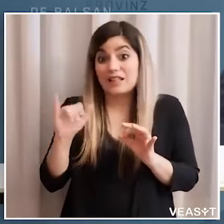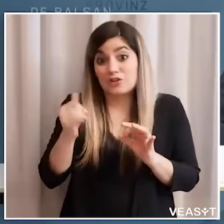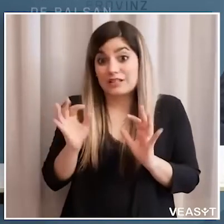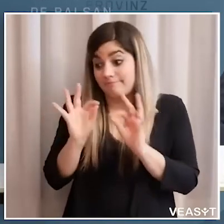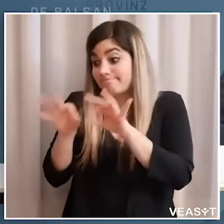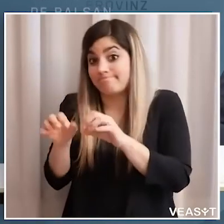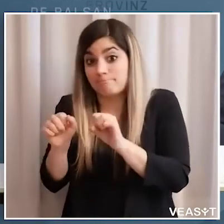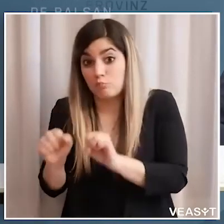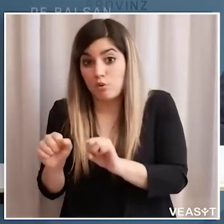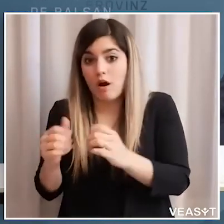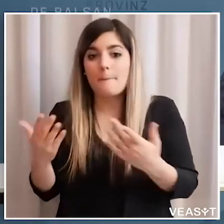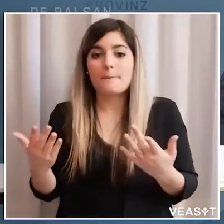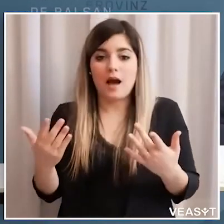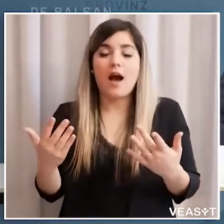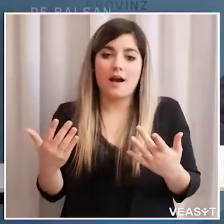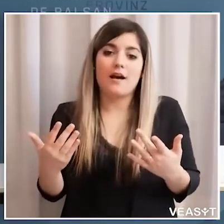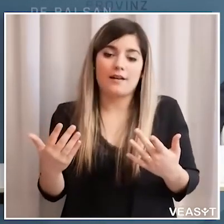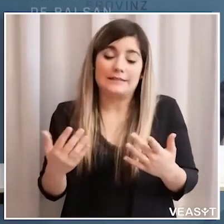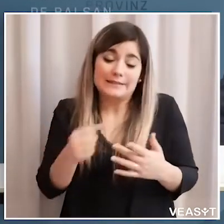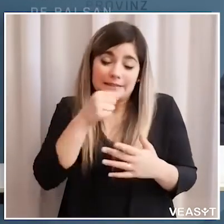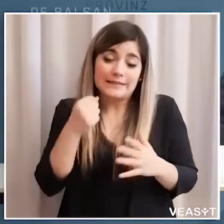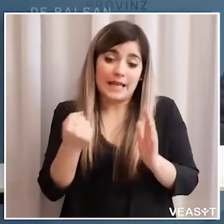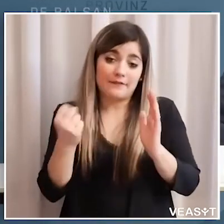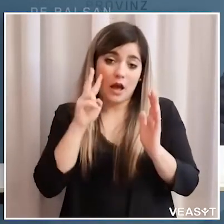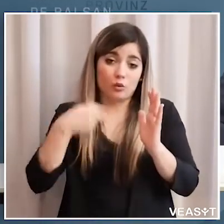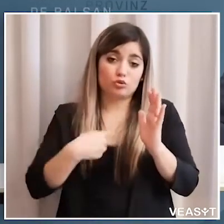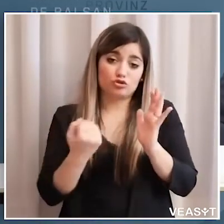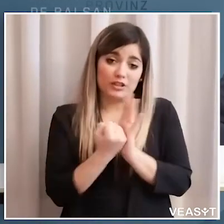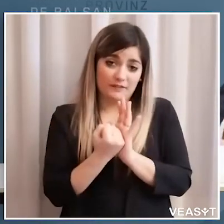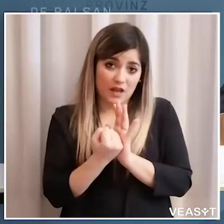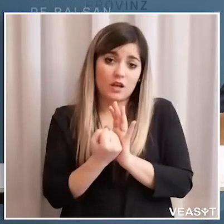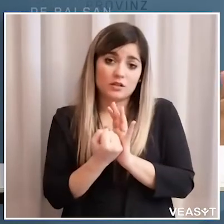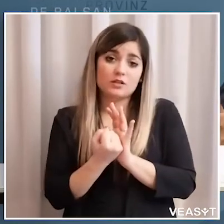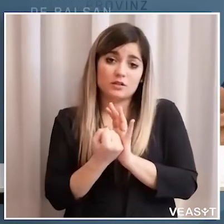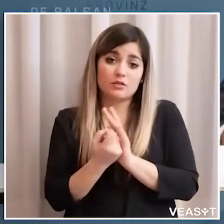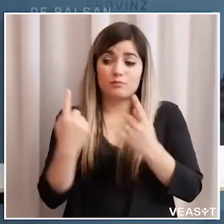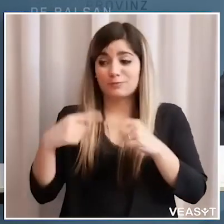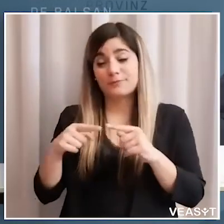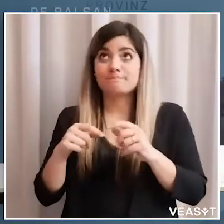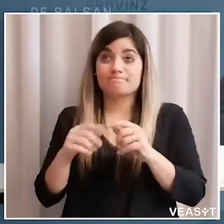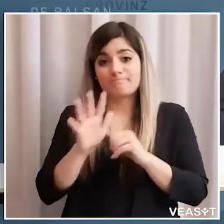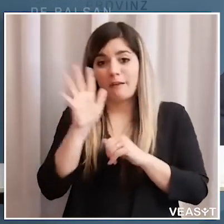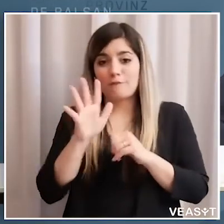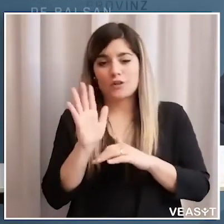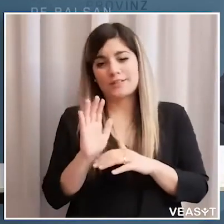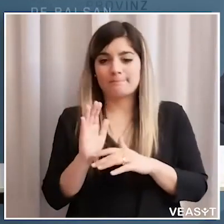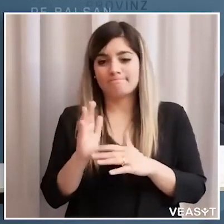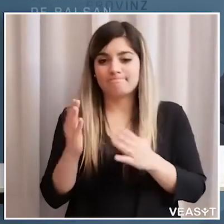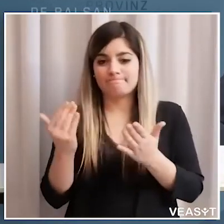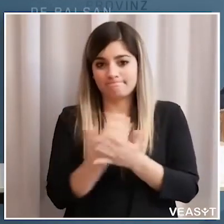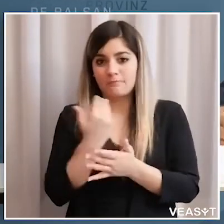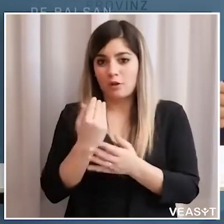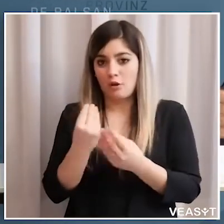arrivare però ora ancora come ho detto con l'obbligo dell'autocertificazione che poi forse a breve potrà essere